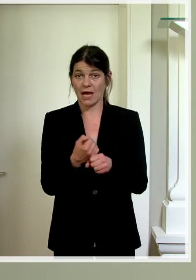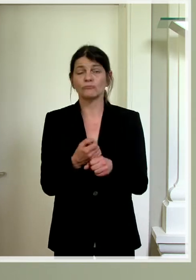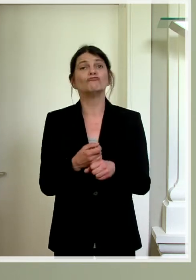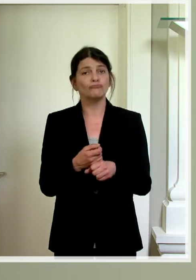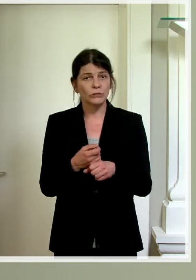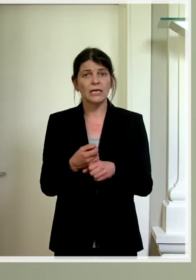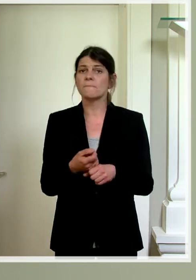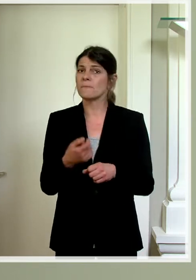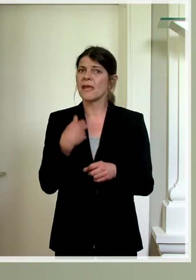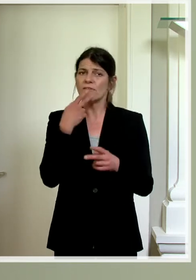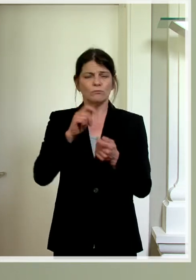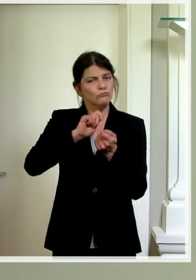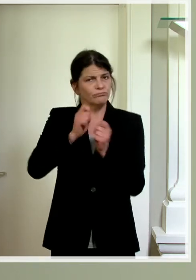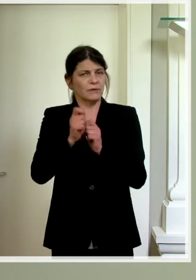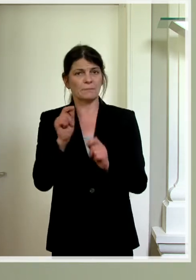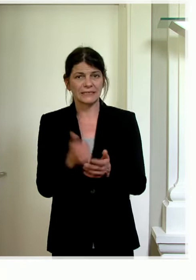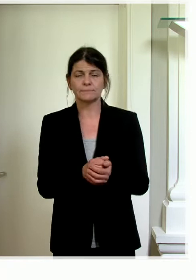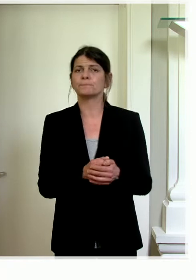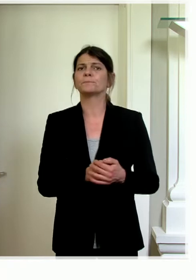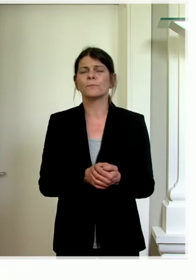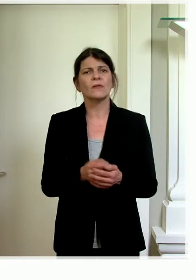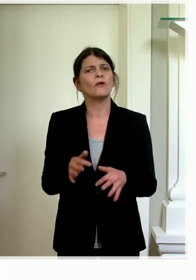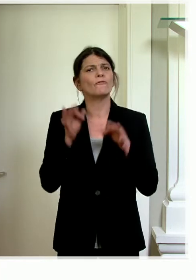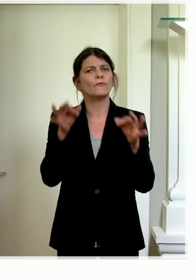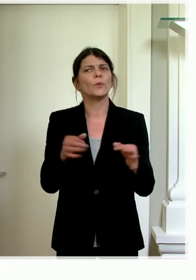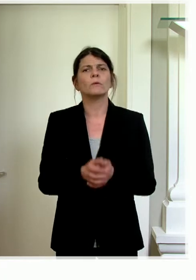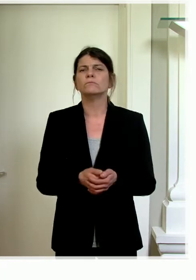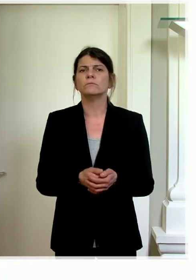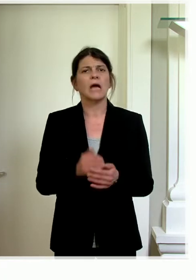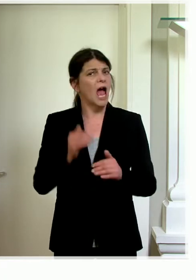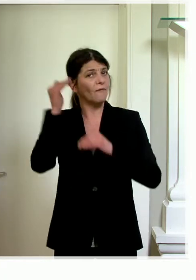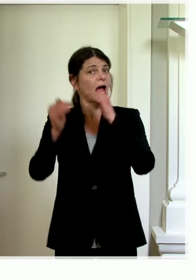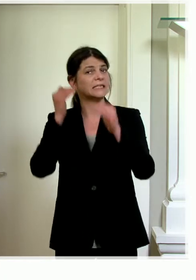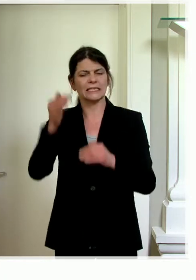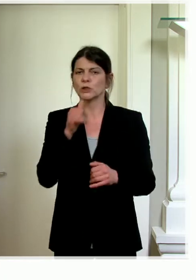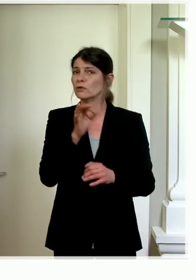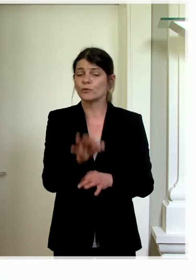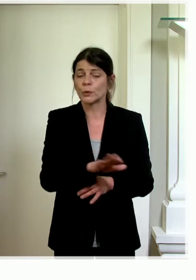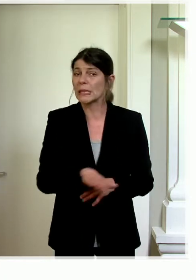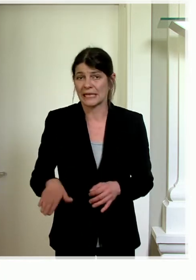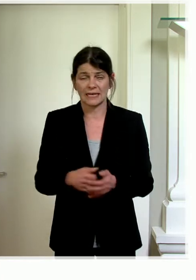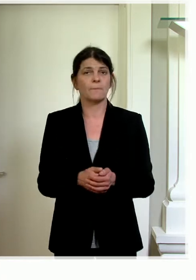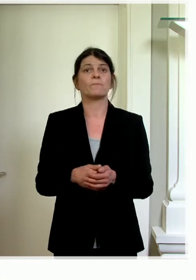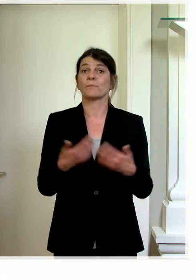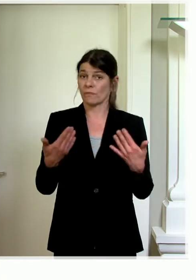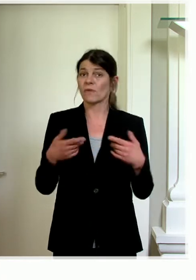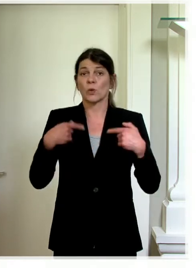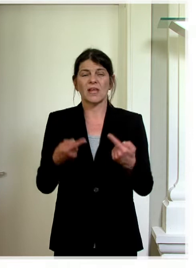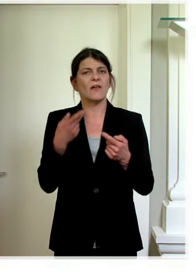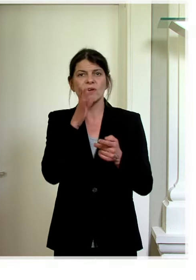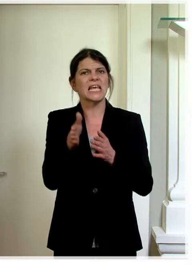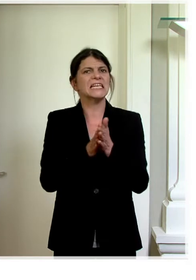etwas ummodeln für die Erwachsenen, also nicht nur die Kinder. Und dort werden wir diese